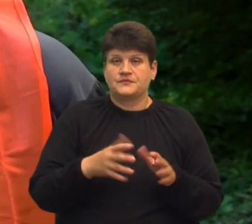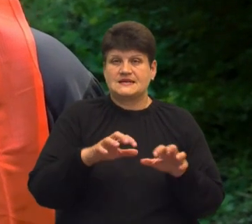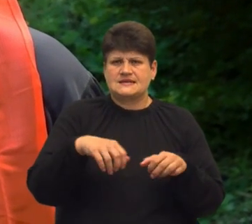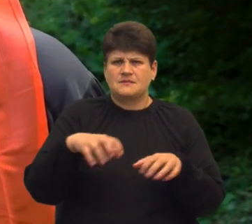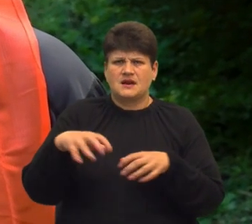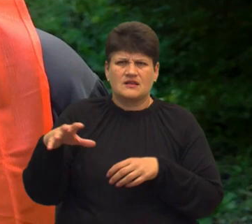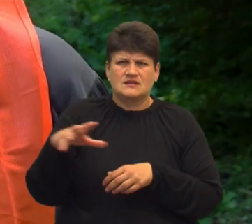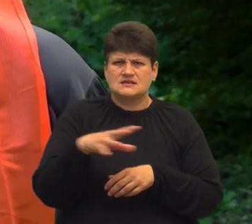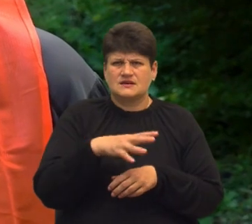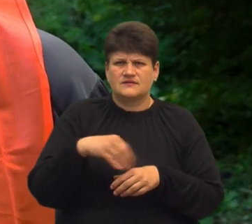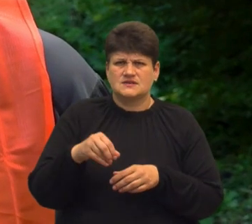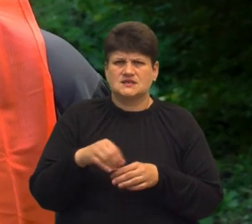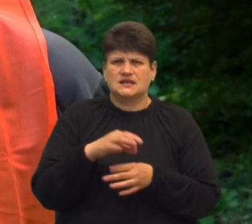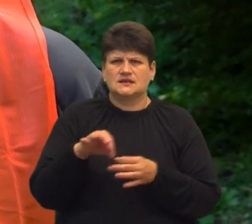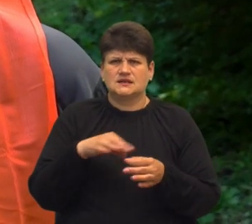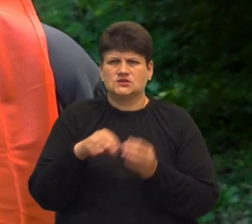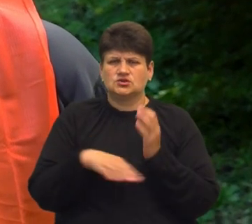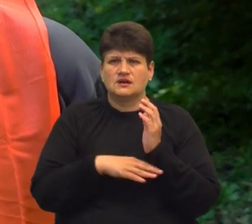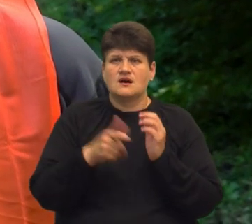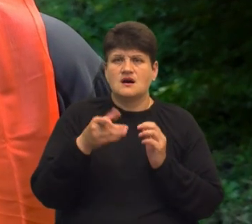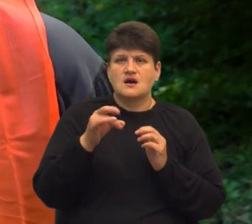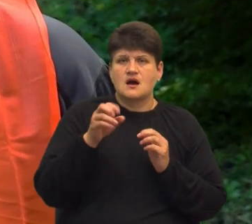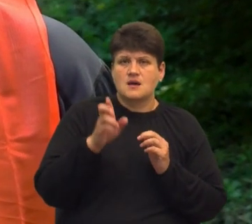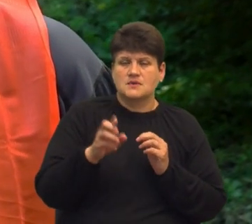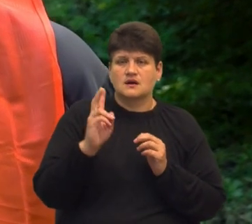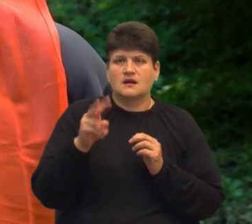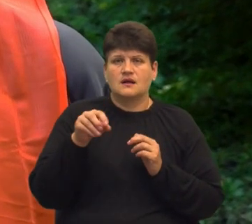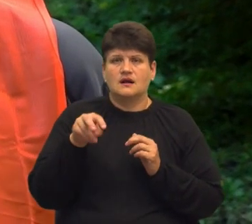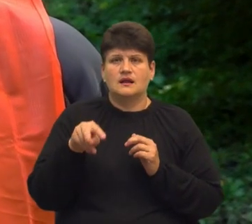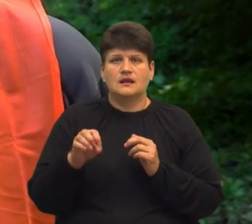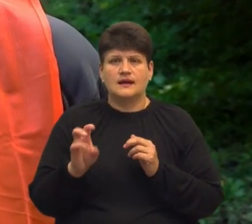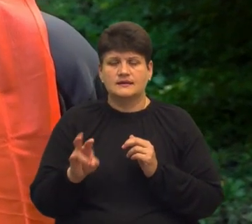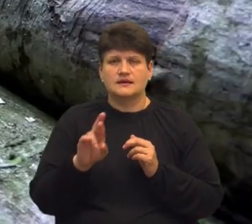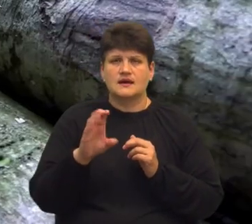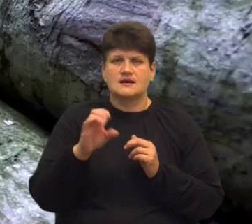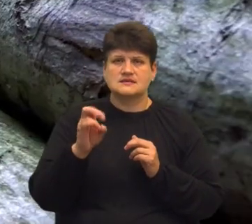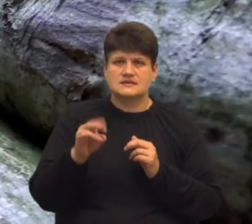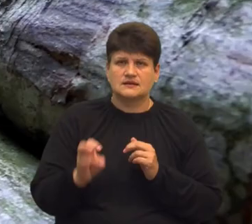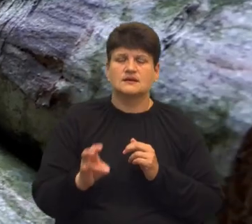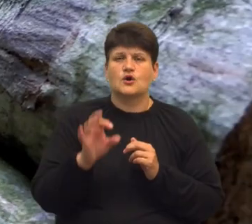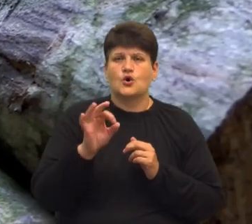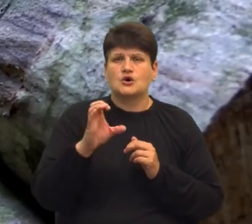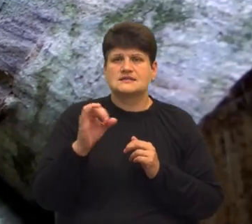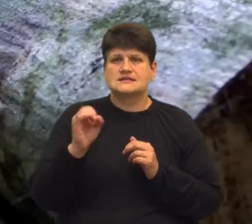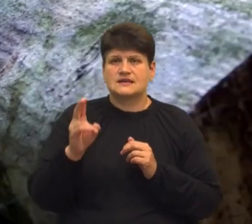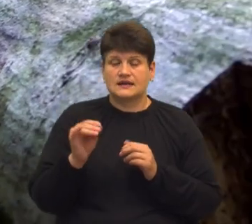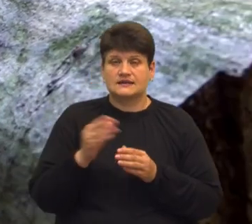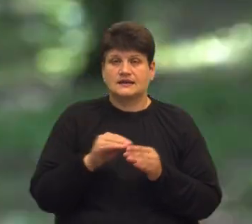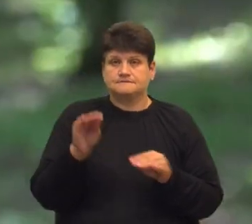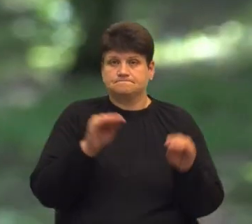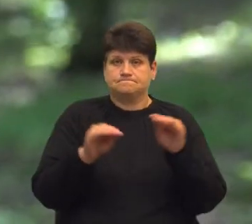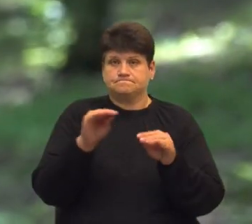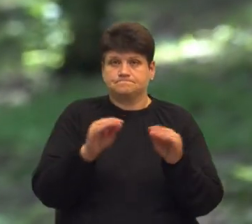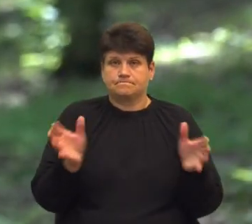фаутні дерева. В основному це граб, клен, ясен. Тверда порода, і так само усика забирається. Далі дрова складають у штабелі та